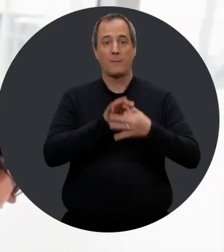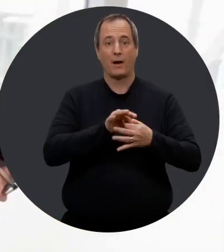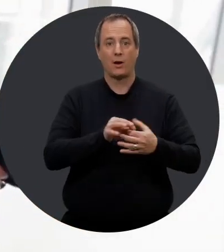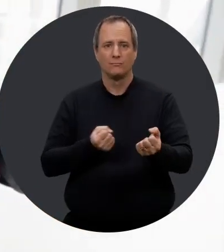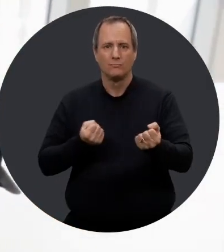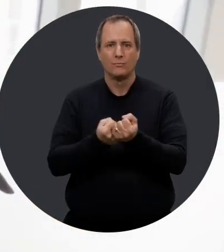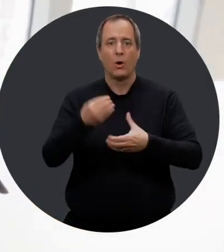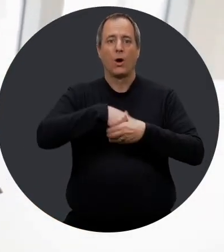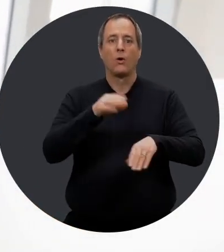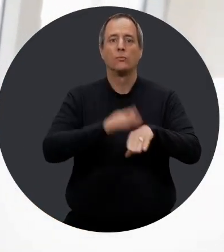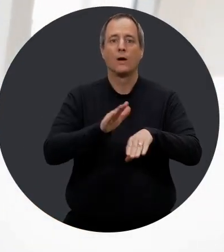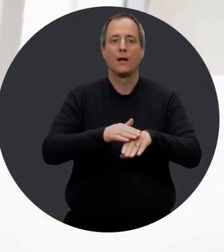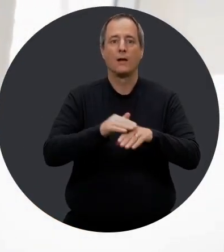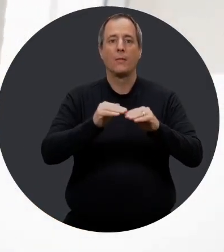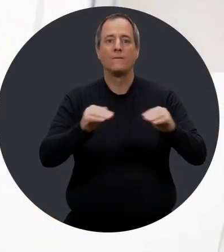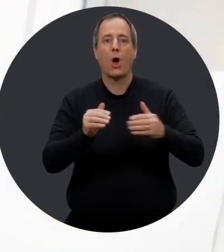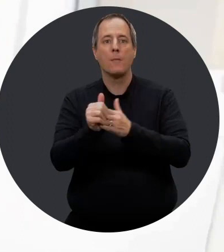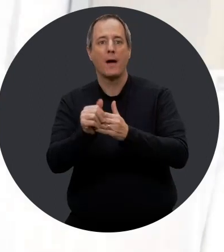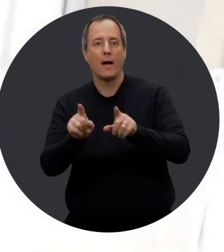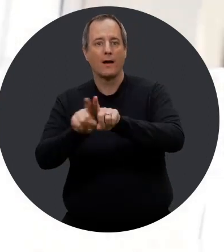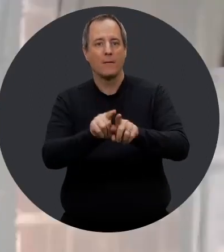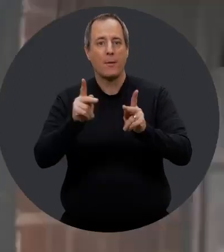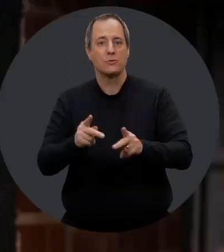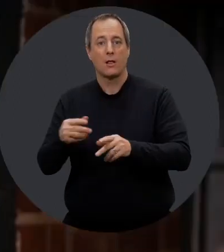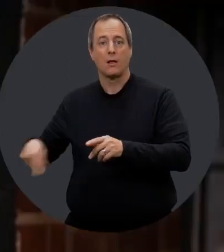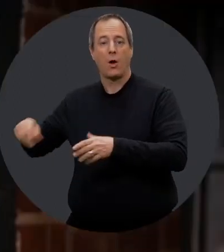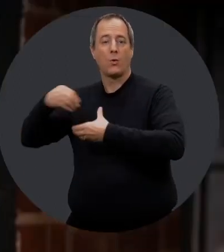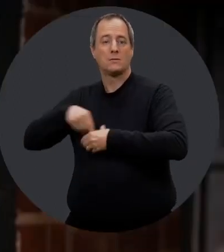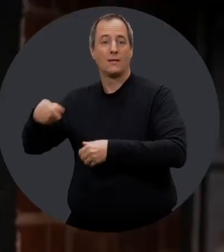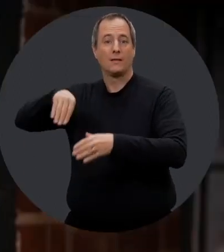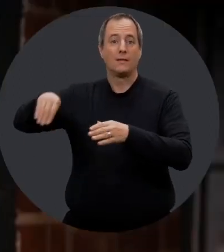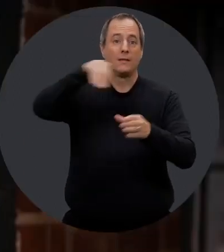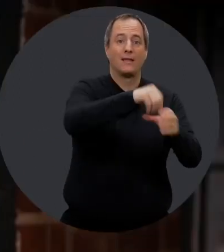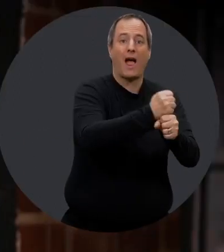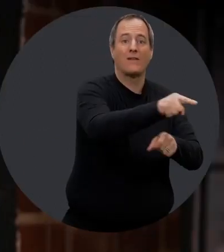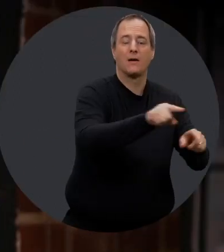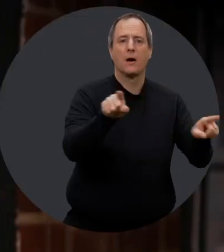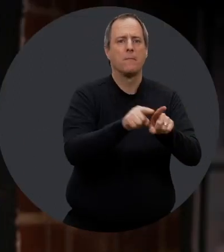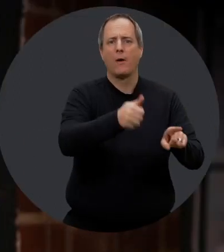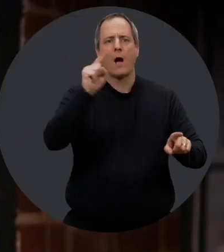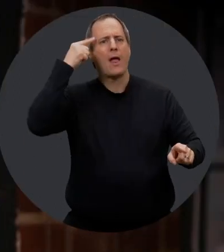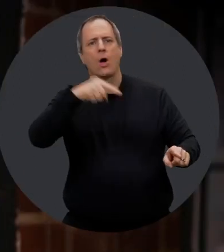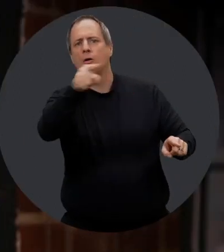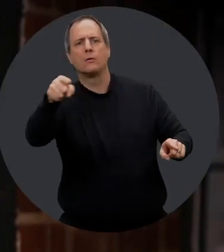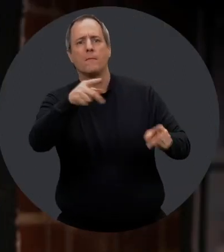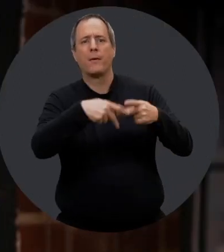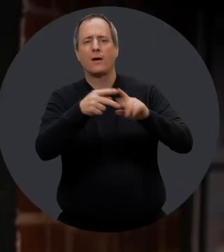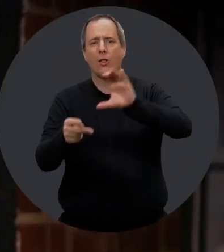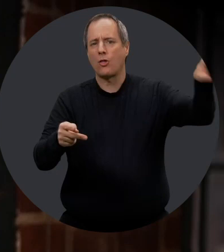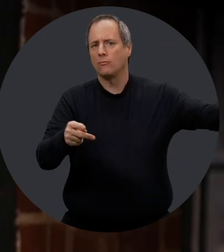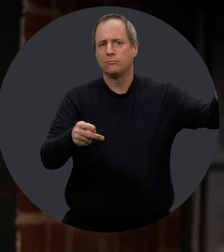En tant que collaborateur, on soutient Auticonsulte au niveau de l'accompagnement des personnes autistes dans leur milieu de travail, comme plusieurs autres employeurs à travers le pays.